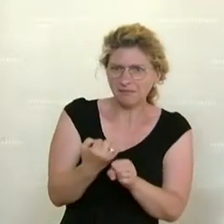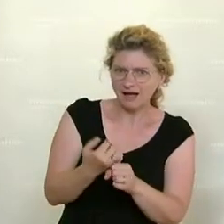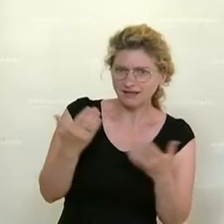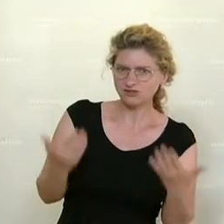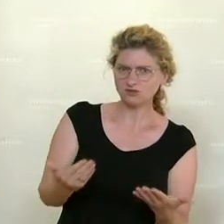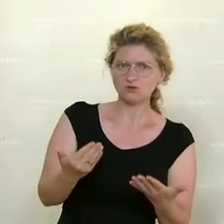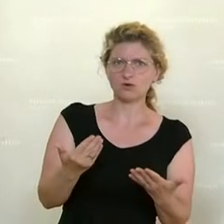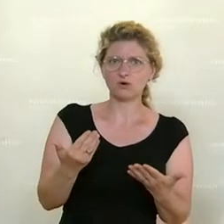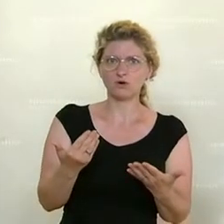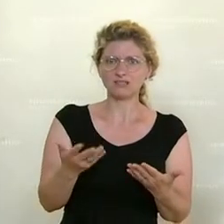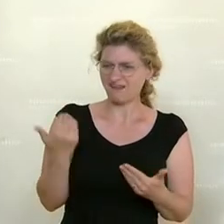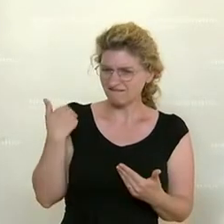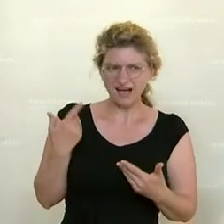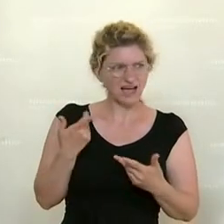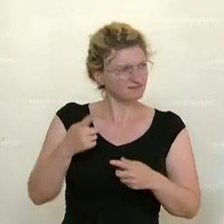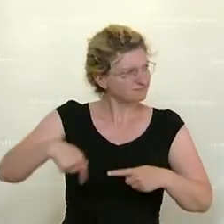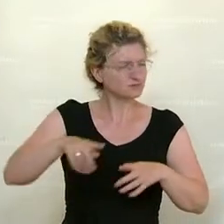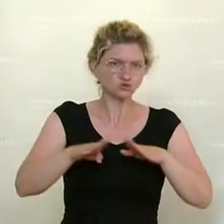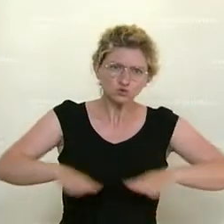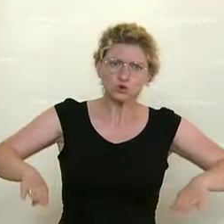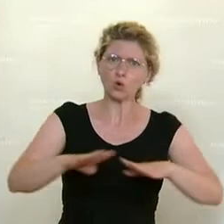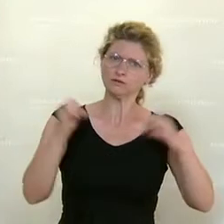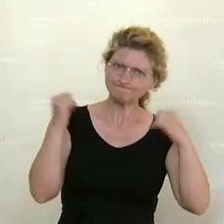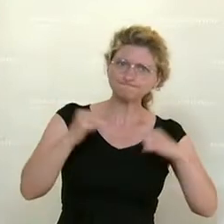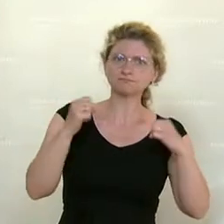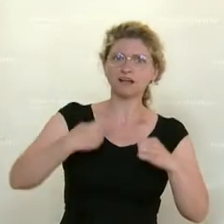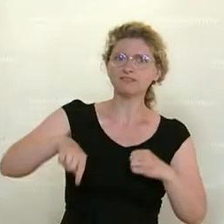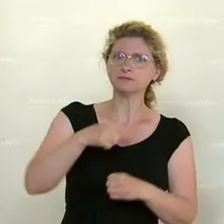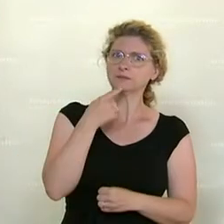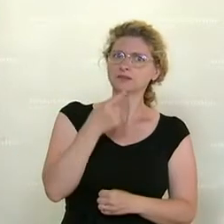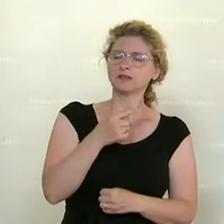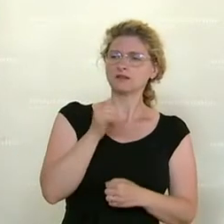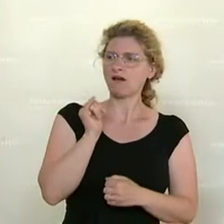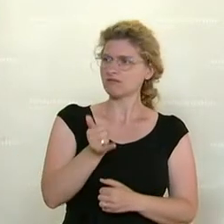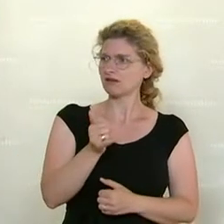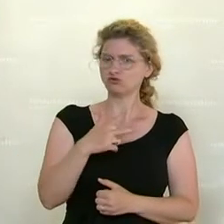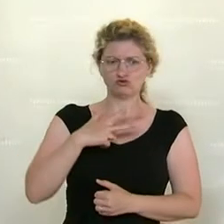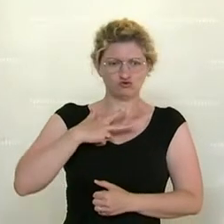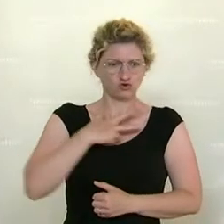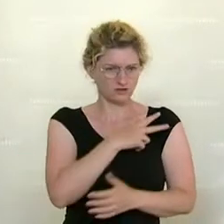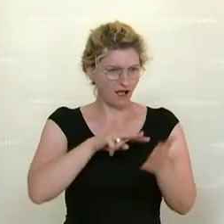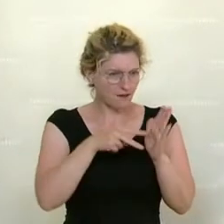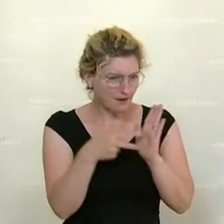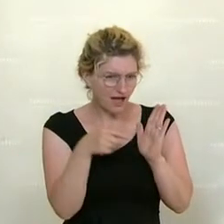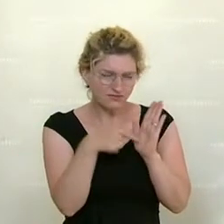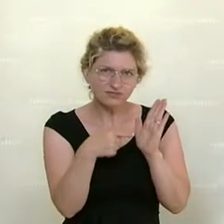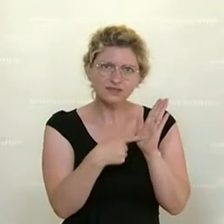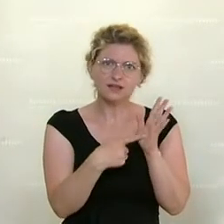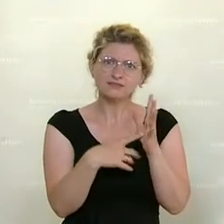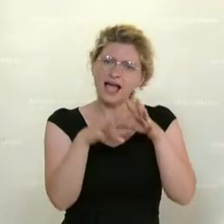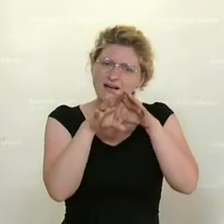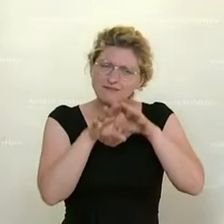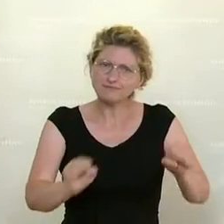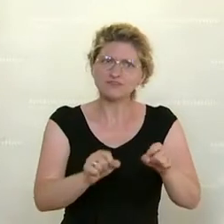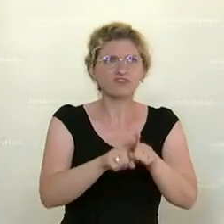Das war doch ein Grundkonsens. Das war ein Grundkonsens, da wir gesagt haben, ein Sozialplan ist eine Ausmachung, ist ein Vertrag zwischen